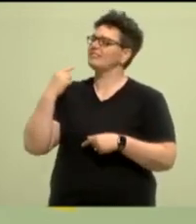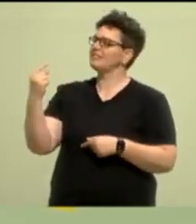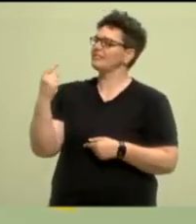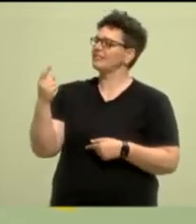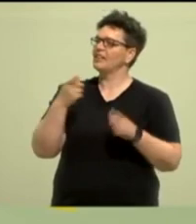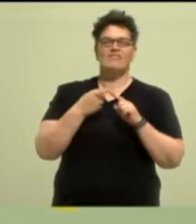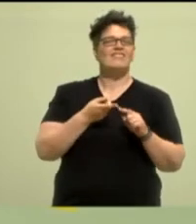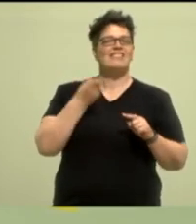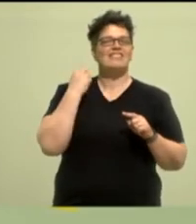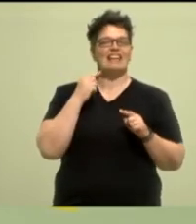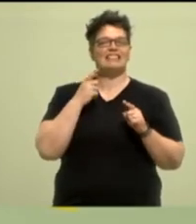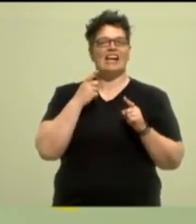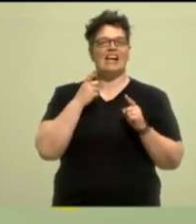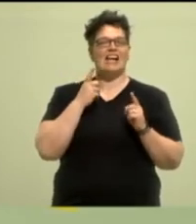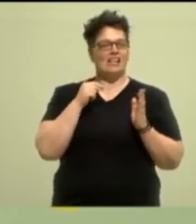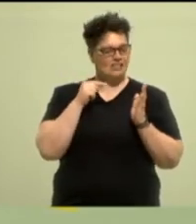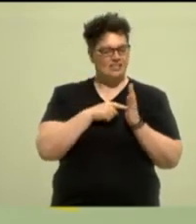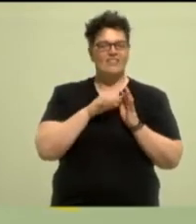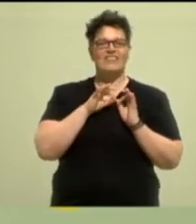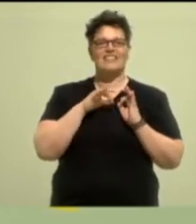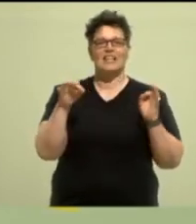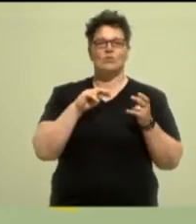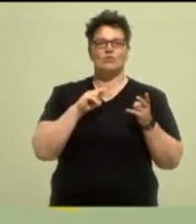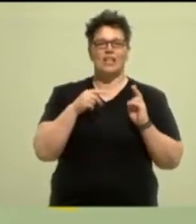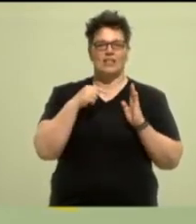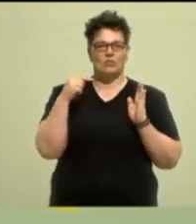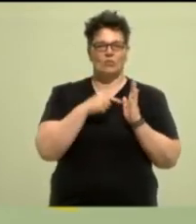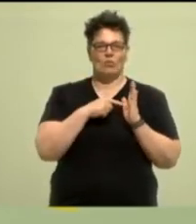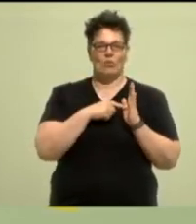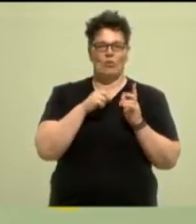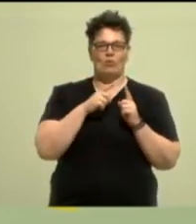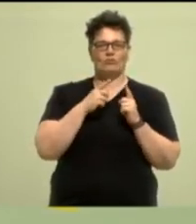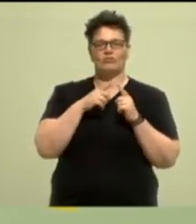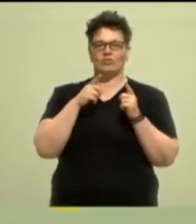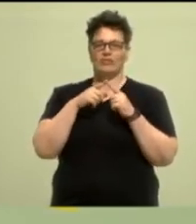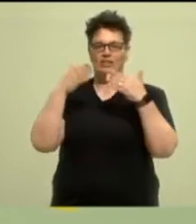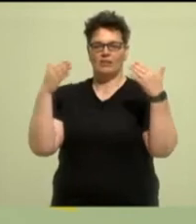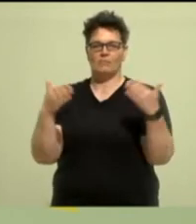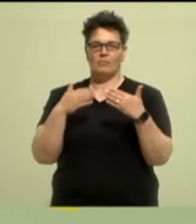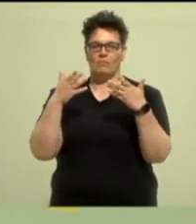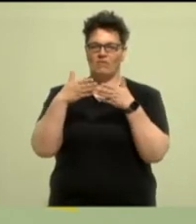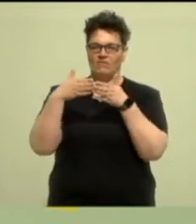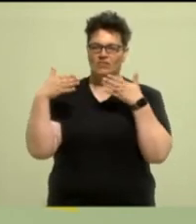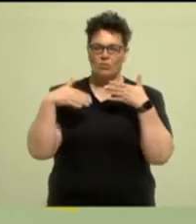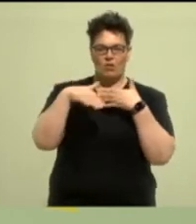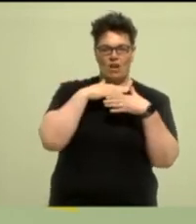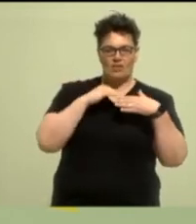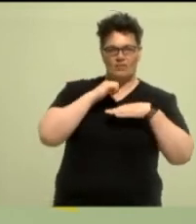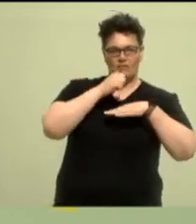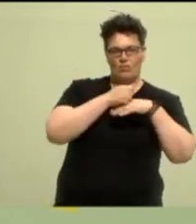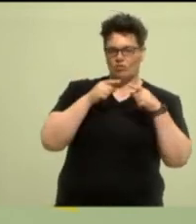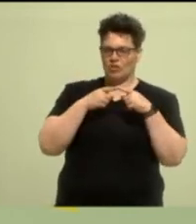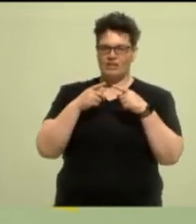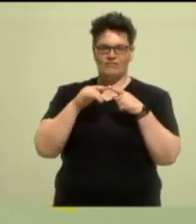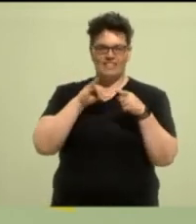die gestern diskutierte Satzungsänderung mit einem Interessenkonflikt zwischen Fraktion und Landesvorstand umgehen? Du hast zwei Minuten